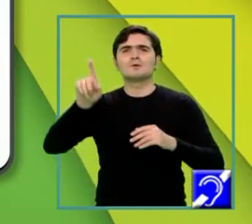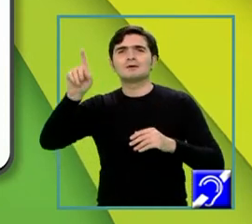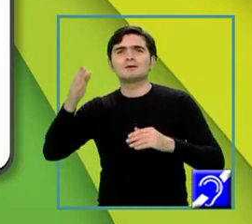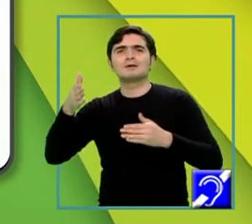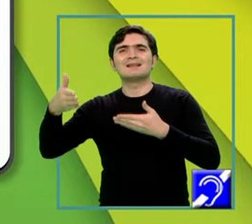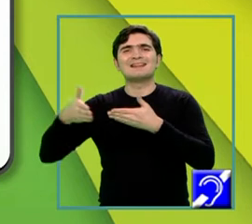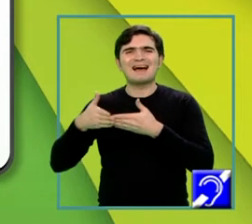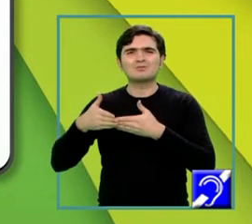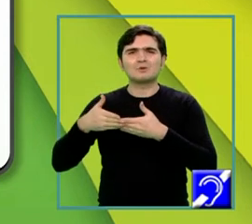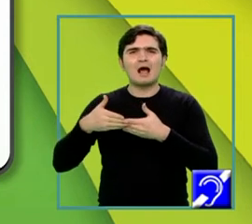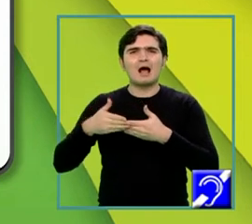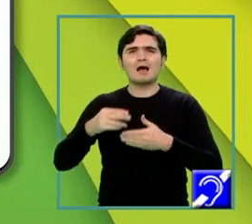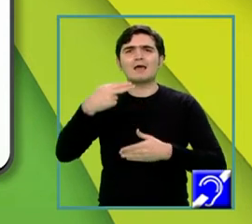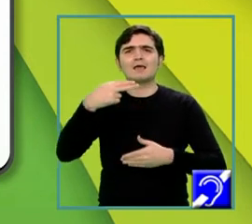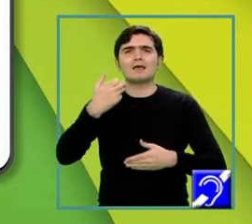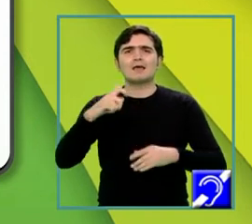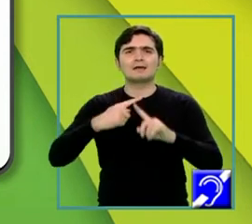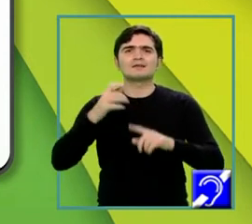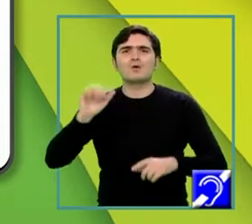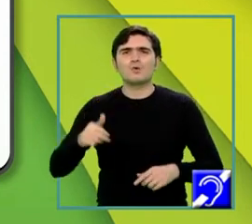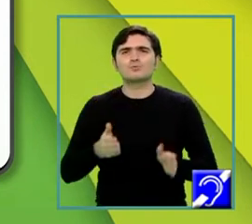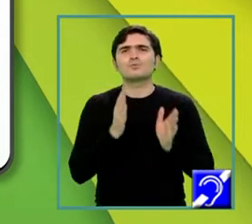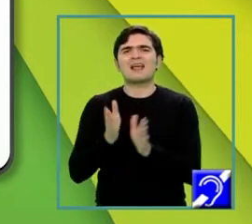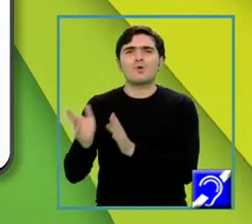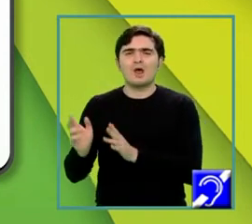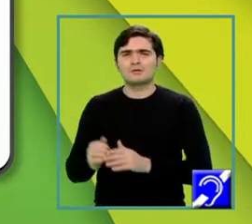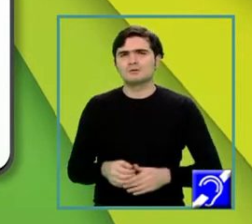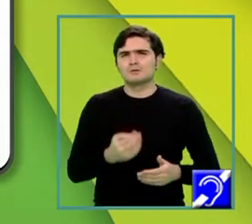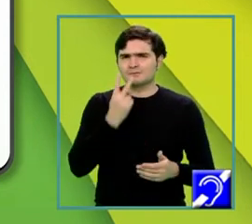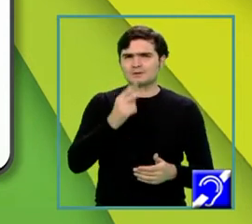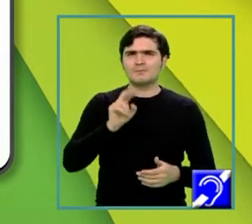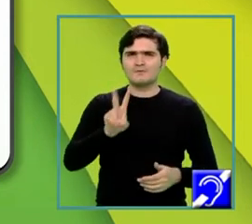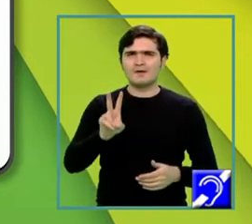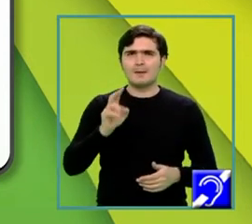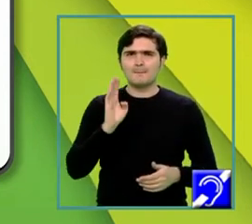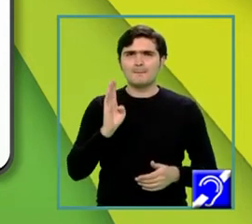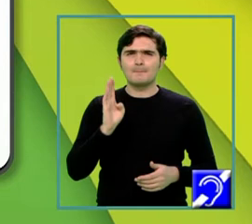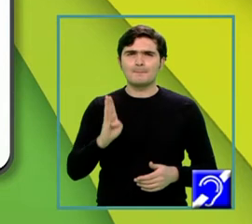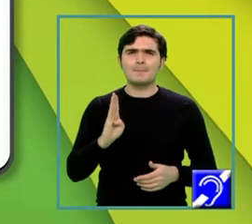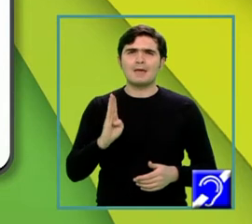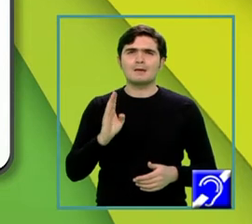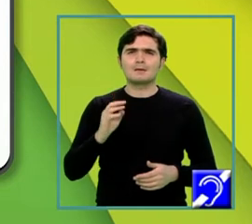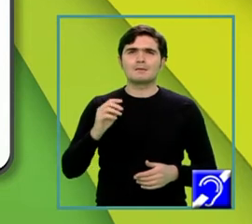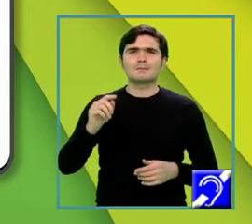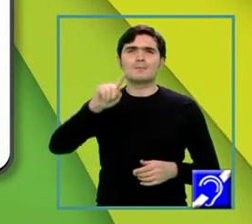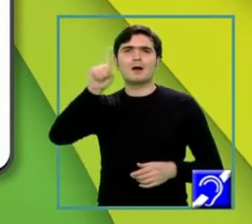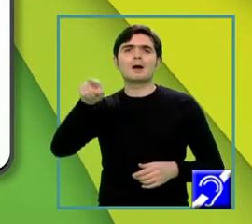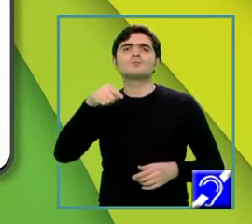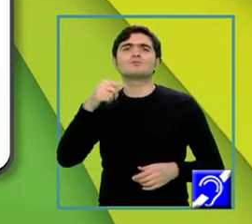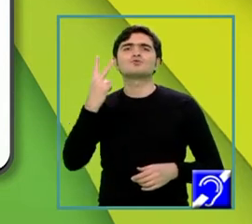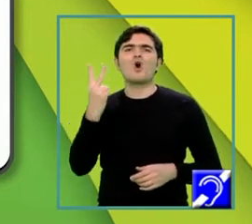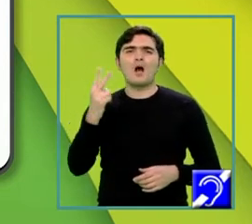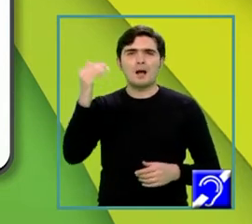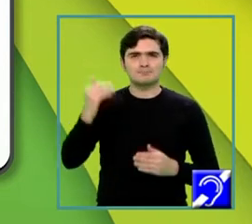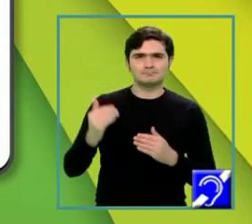că VB pătrat, înlocuim în relația din